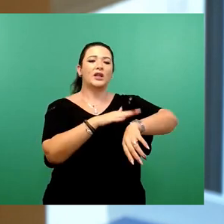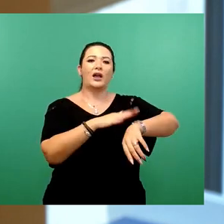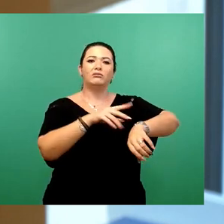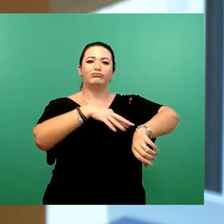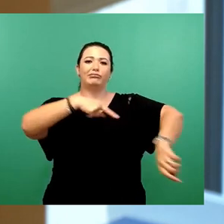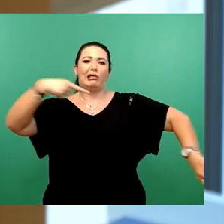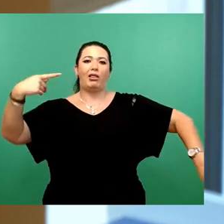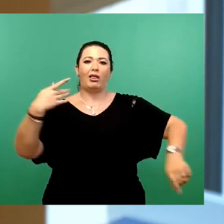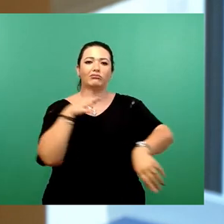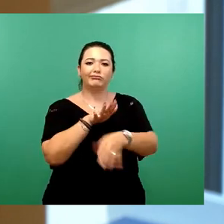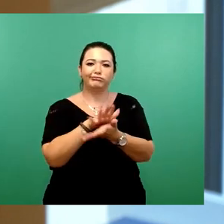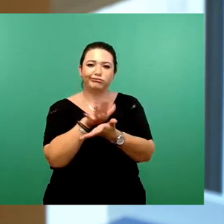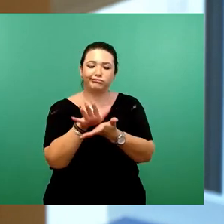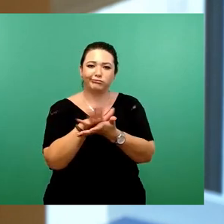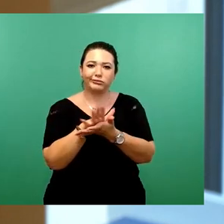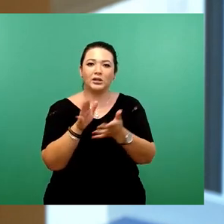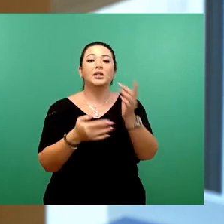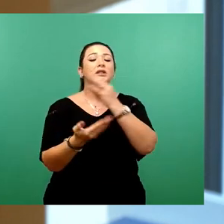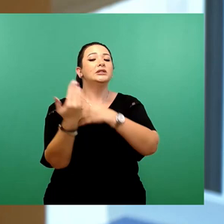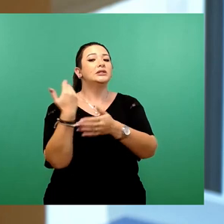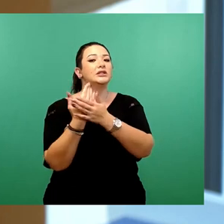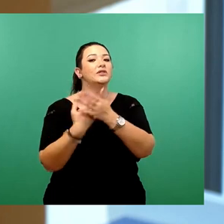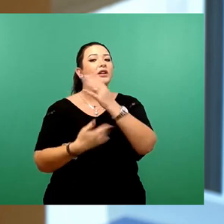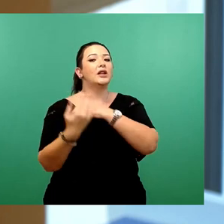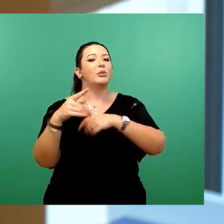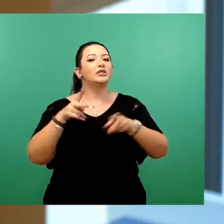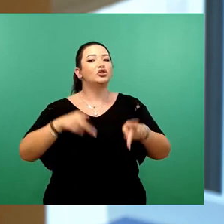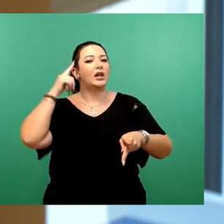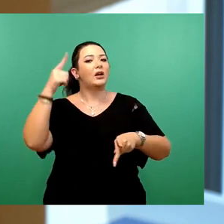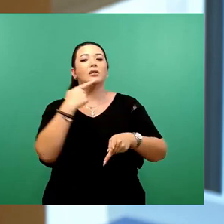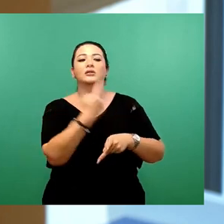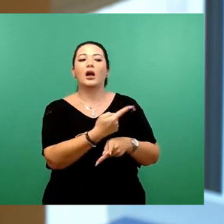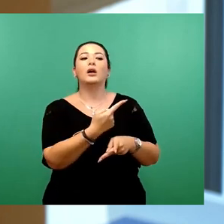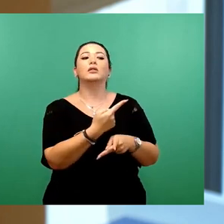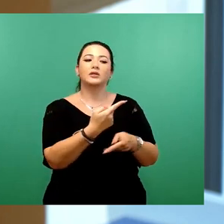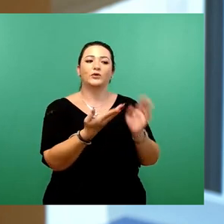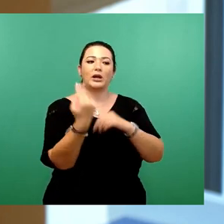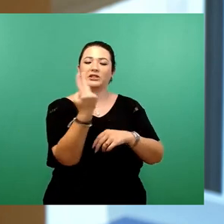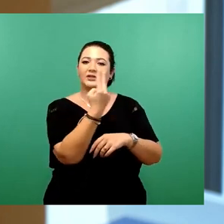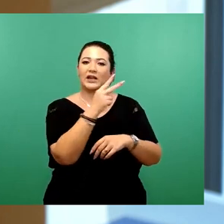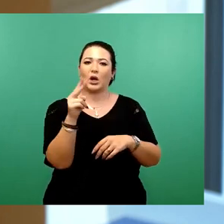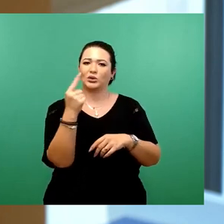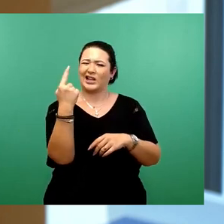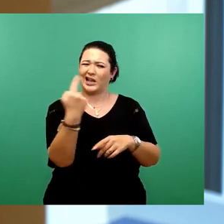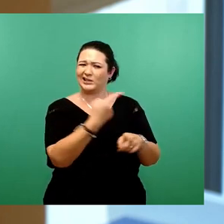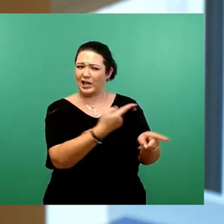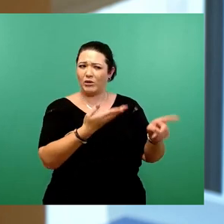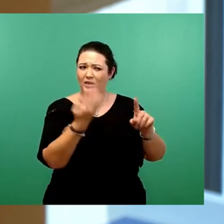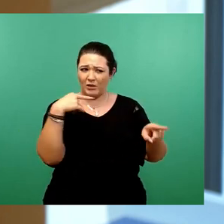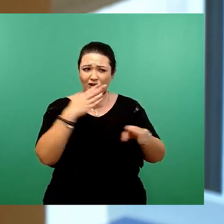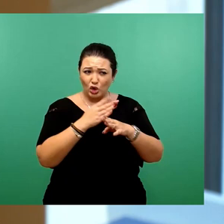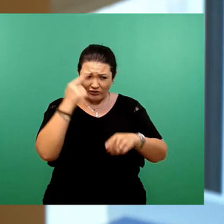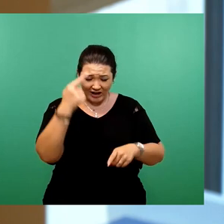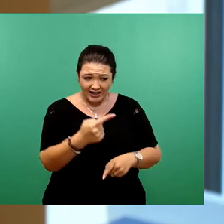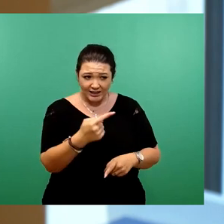Kühn interpretierte hierbei den Beschluss des Stadtrates so, dass die Stadträte bei ihrer Beschlussfassung im Jahr 2001 bereits gewusst haben sollen, was in